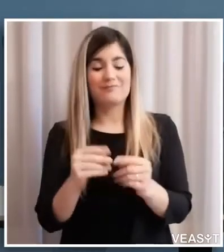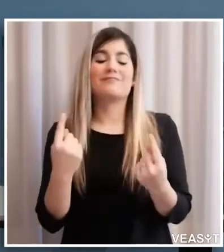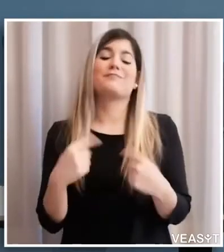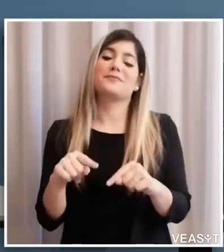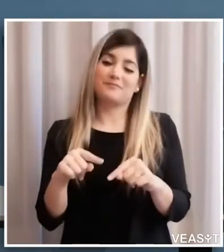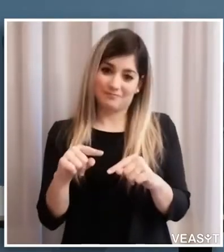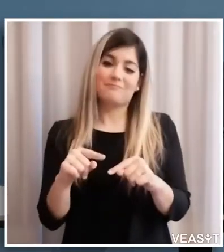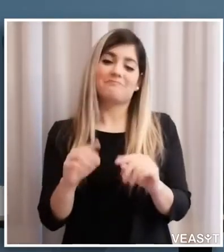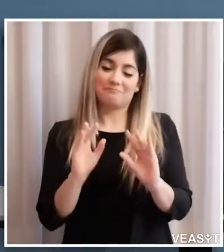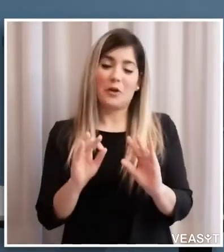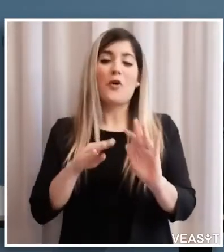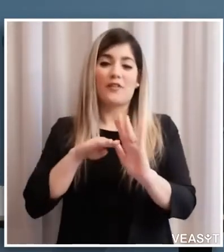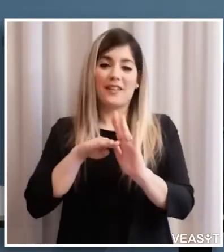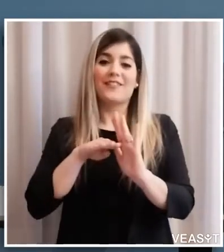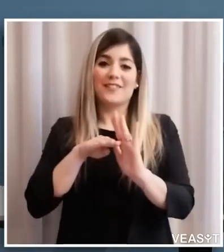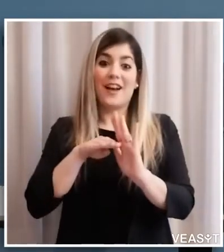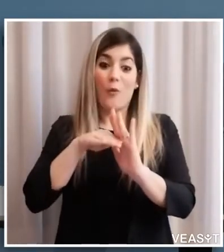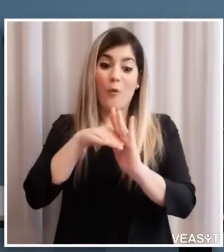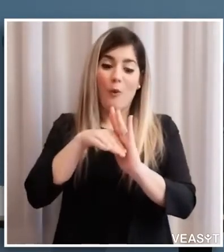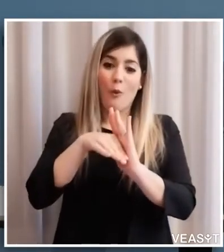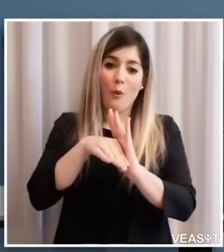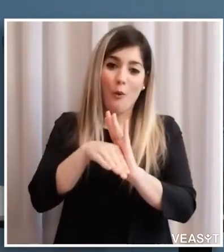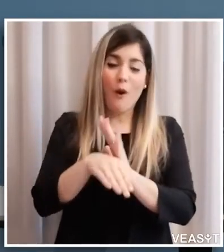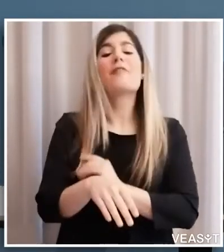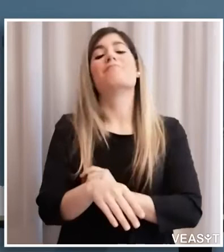un trend che si è confermato un'altra volta.